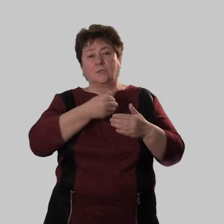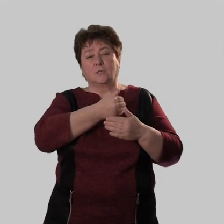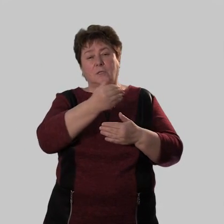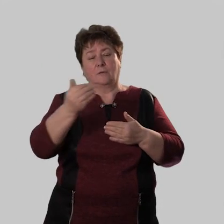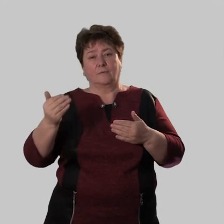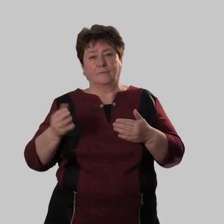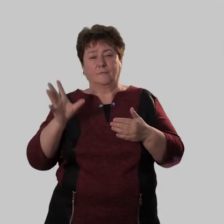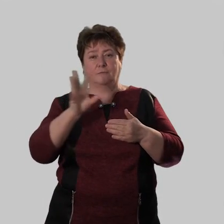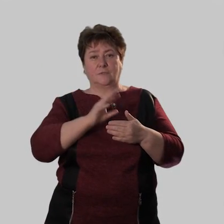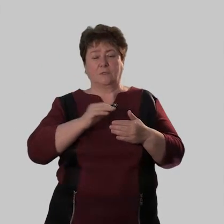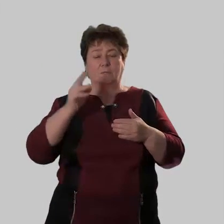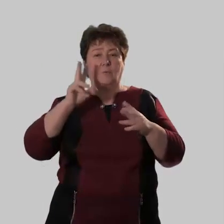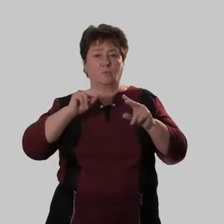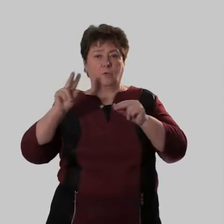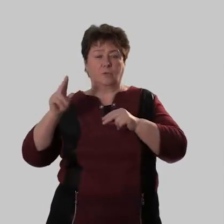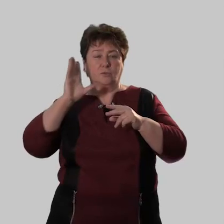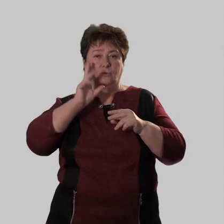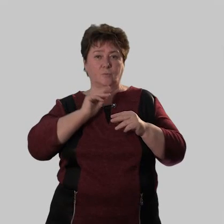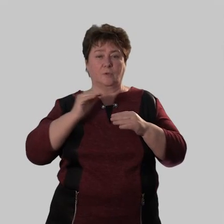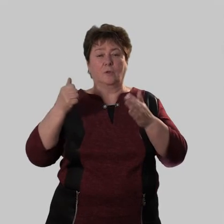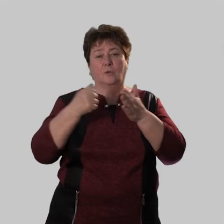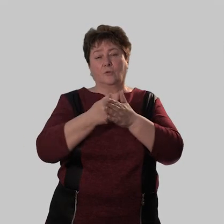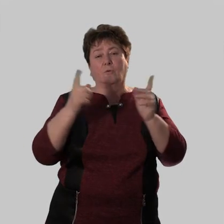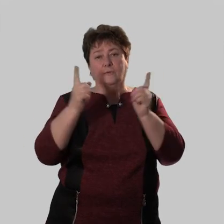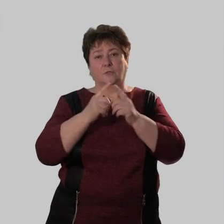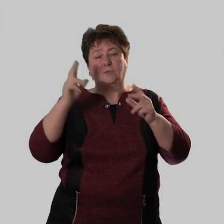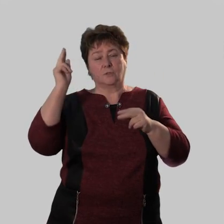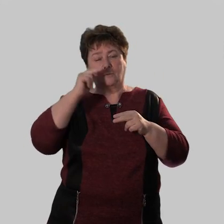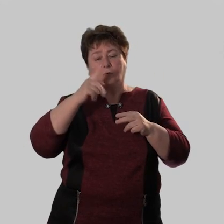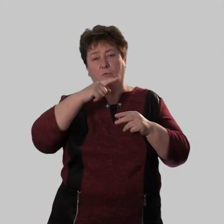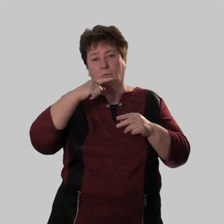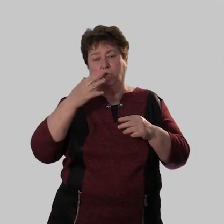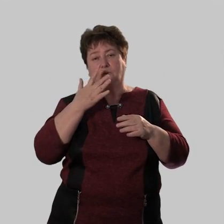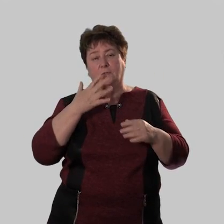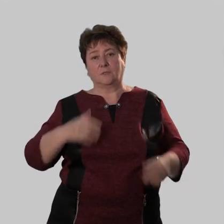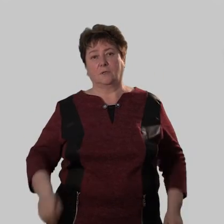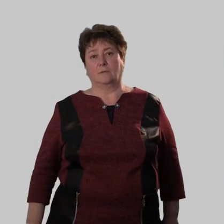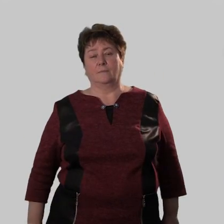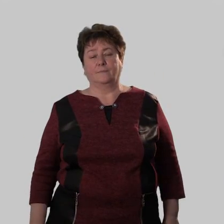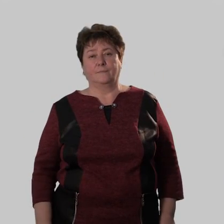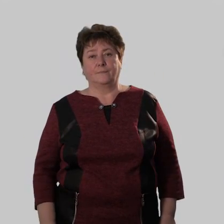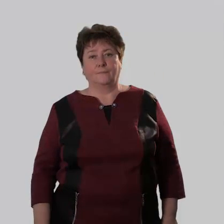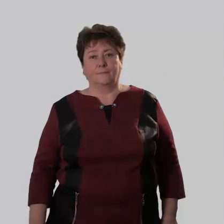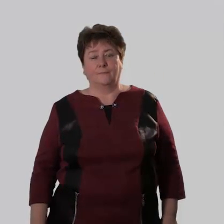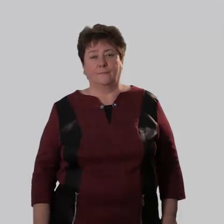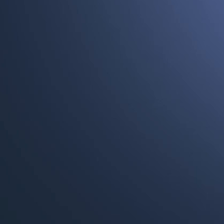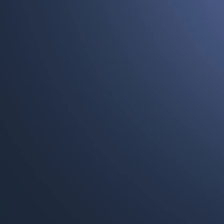Я вам всем желаю удачи, успехов. До встречи на уроках русского языка.